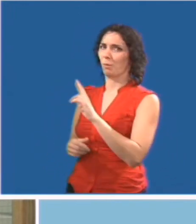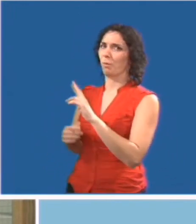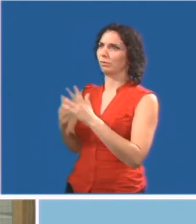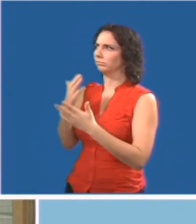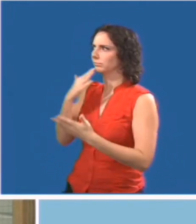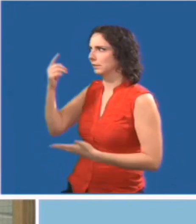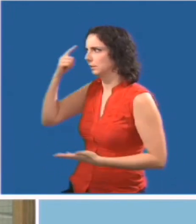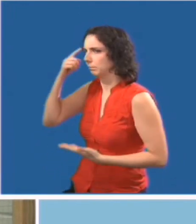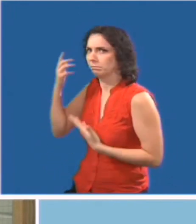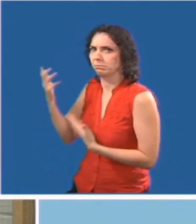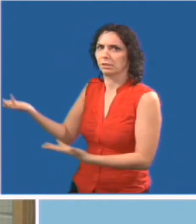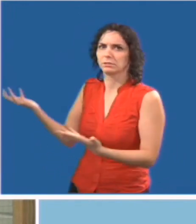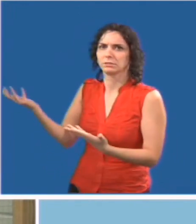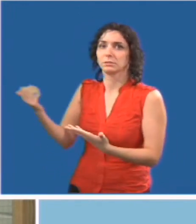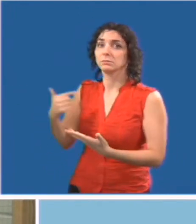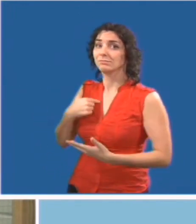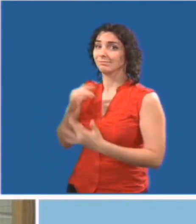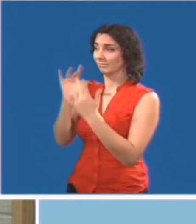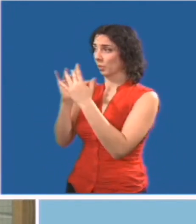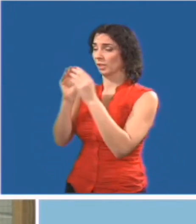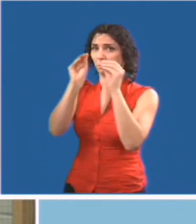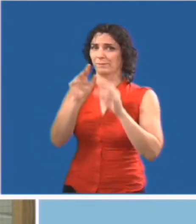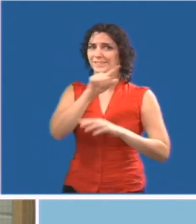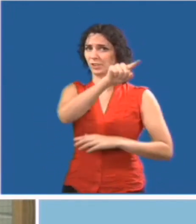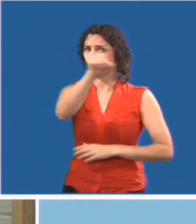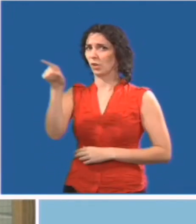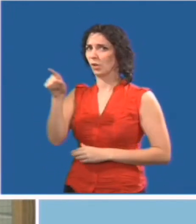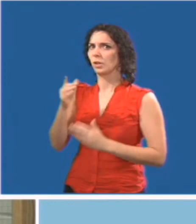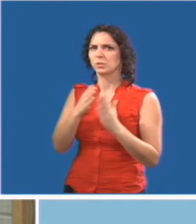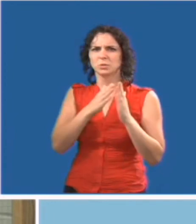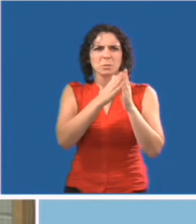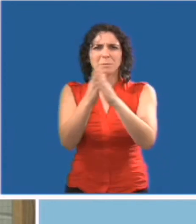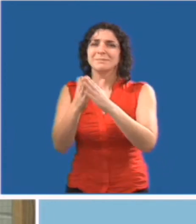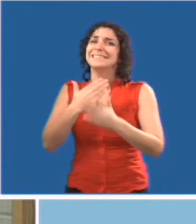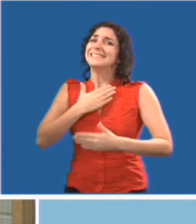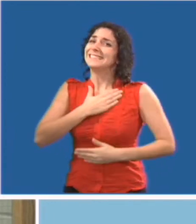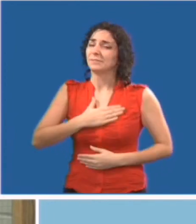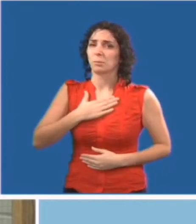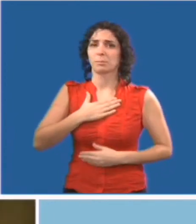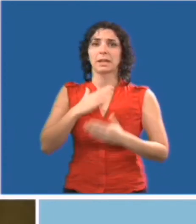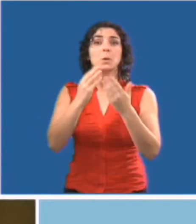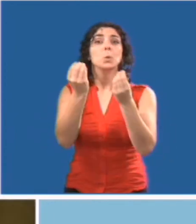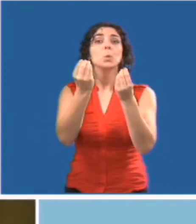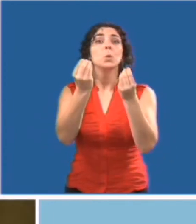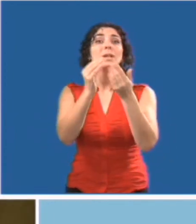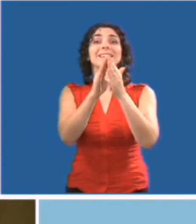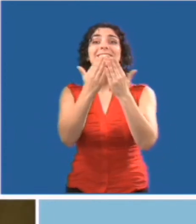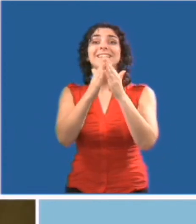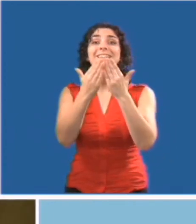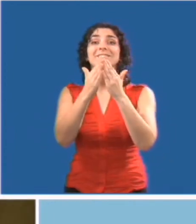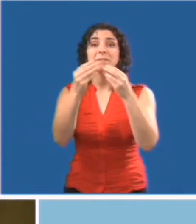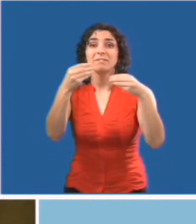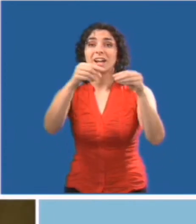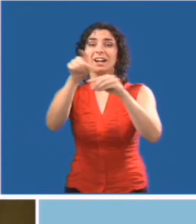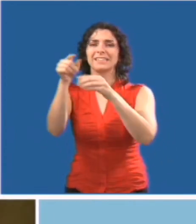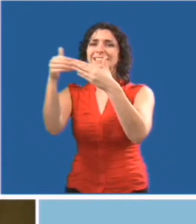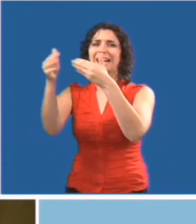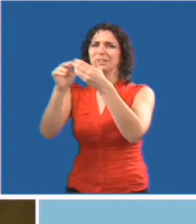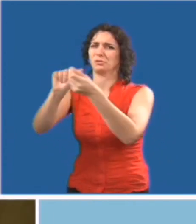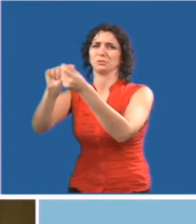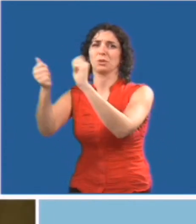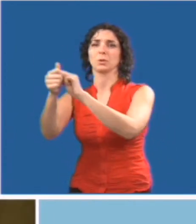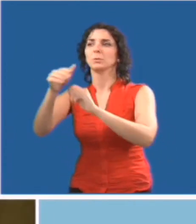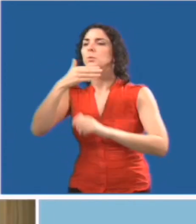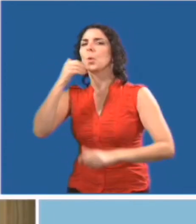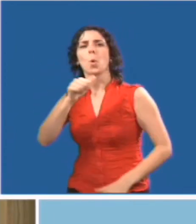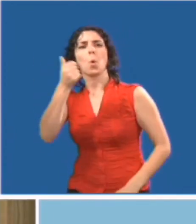Je veux demander au personnel enseignant de déplacer la vente de livres vers la scène de l'auditorium où il a un autre